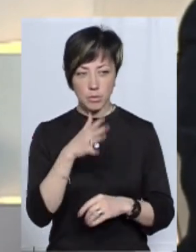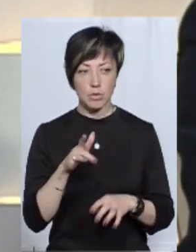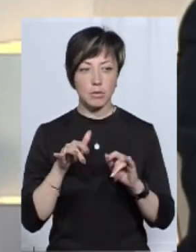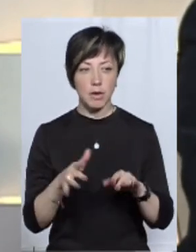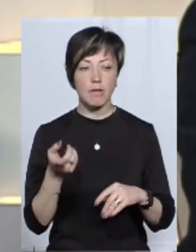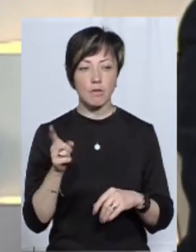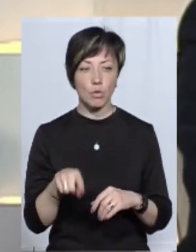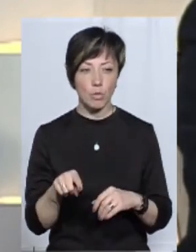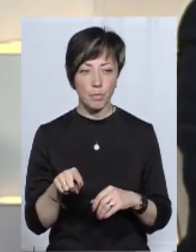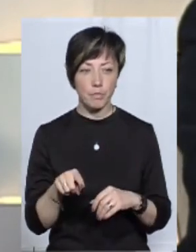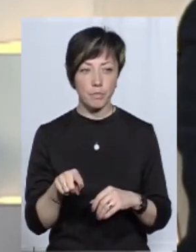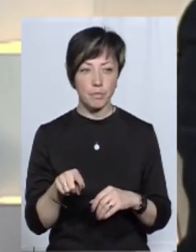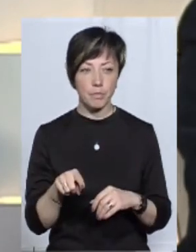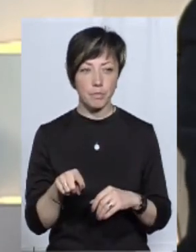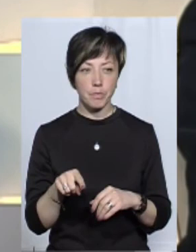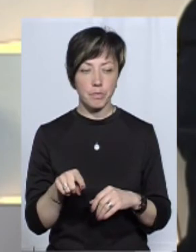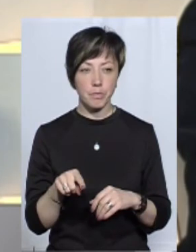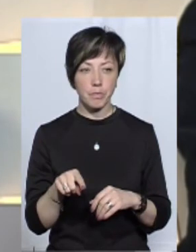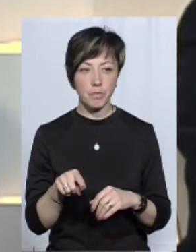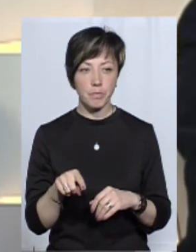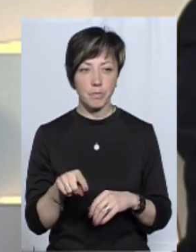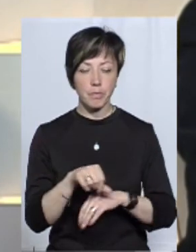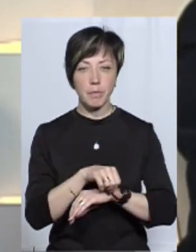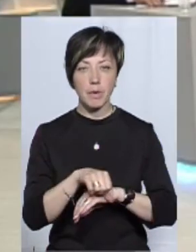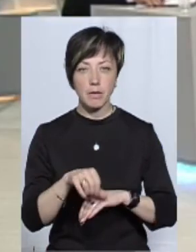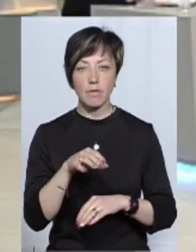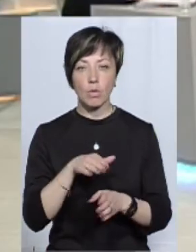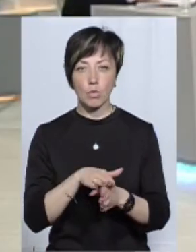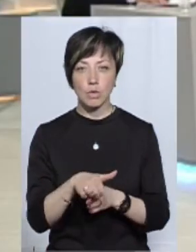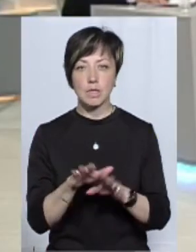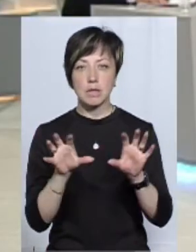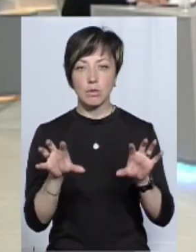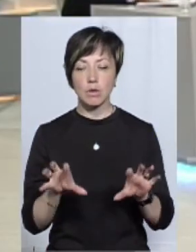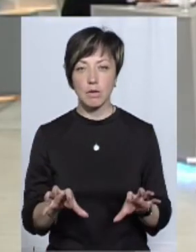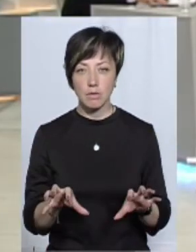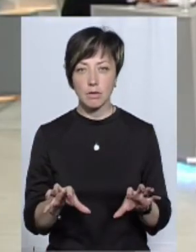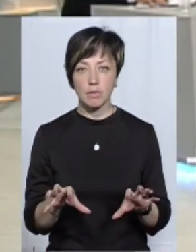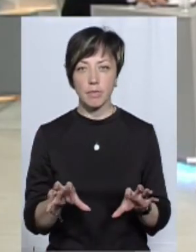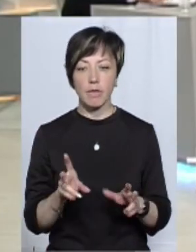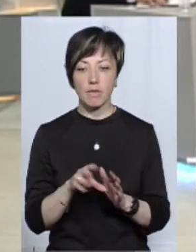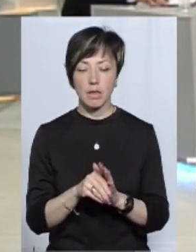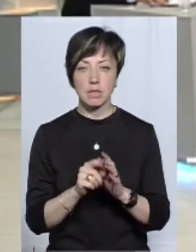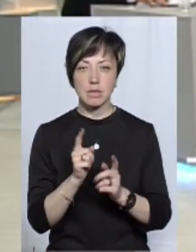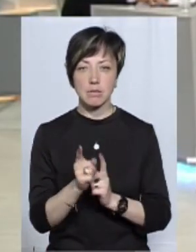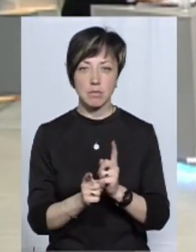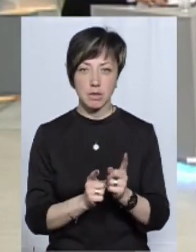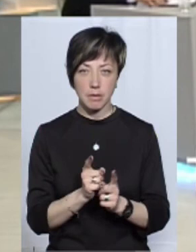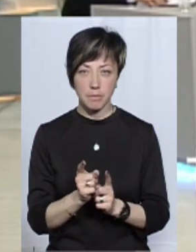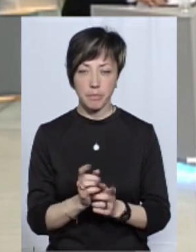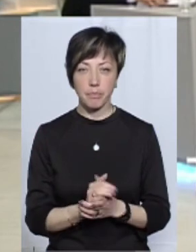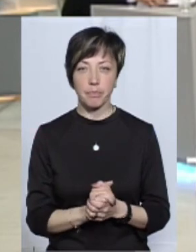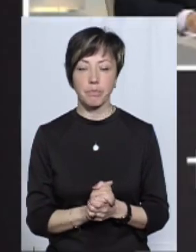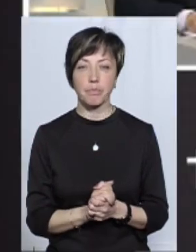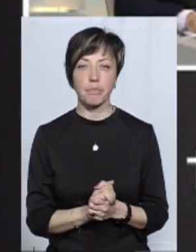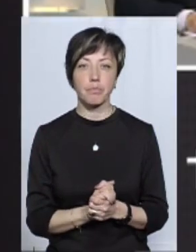справа в тому, що стосується безпосередньо митниці, митниця виконує законодавство, були внесені зміни відповідні до митного кодексу